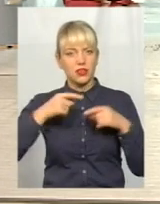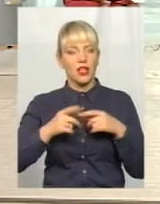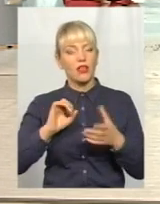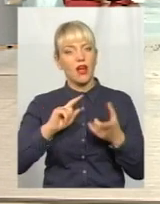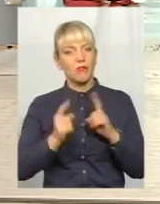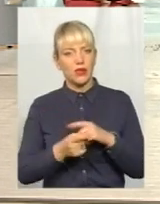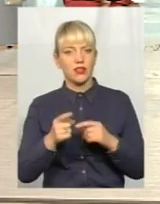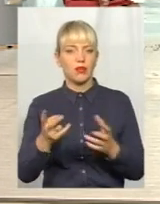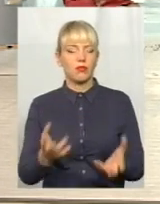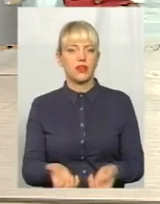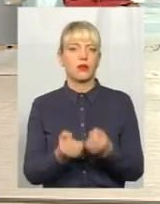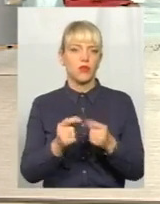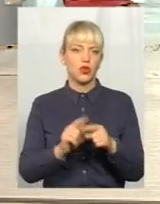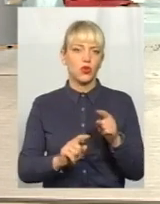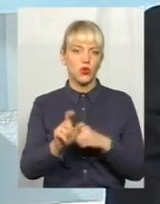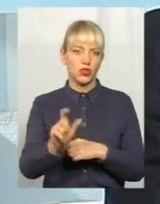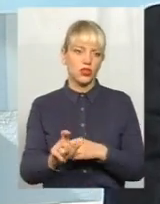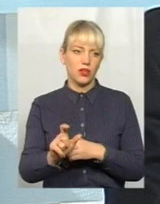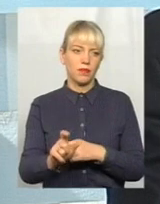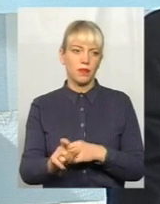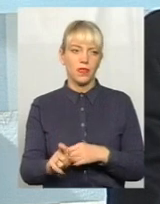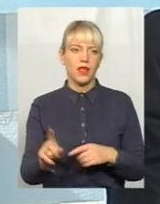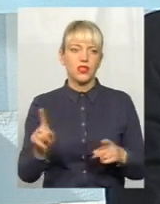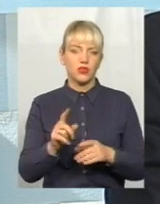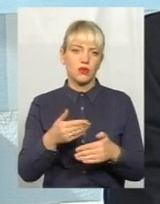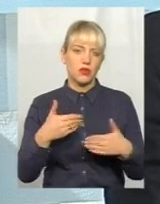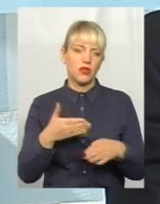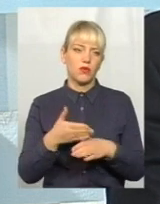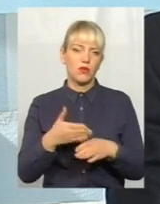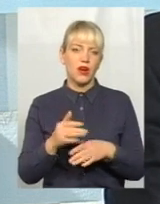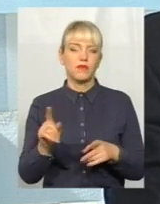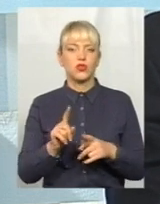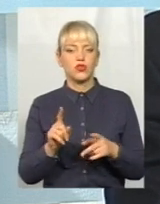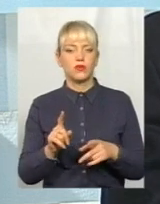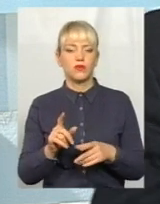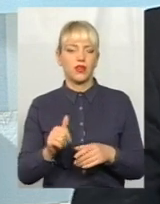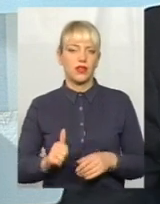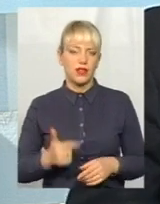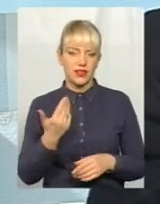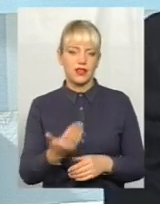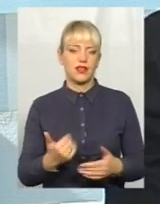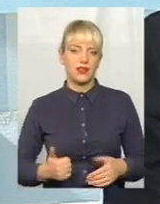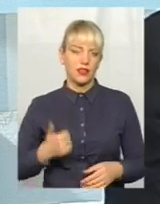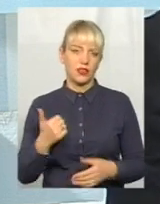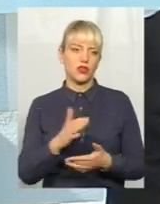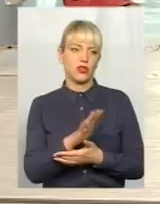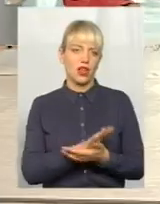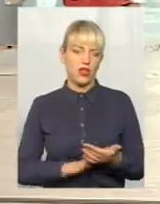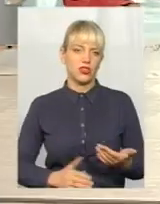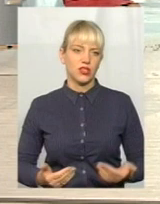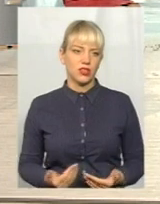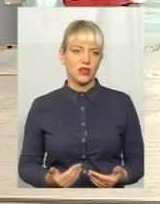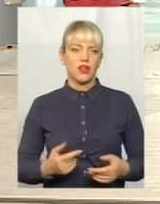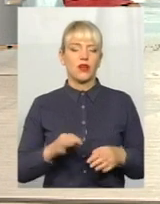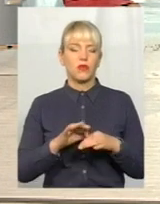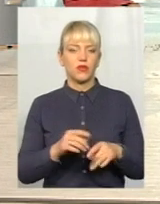Навпаки, підтримувати того родича, що ми допомагаємо, щоб ти гідно ще далі. Провів і провів ті